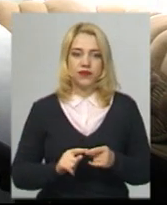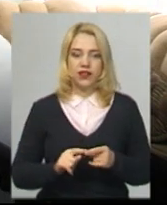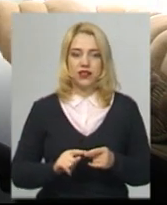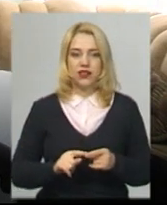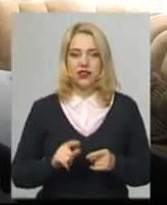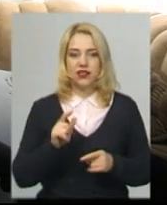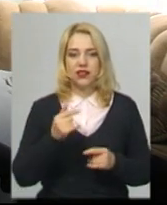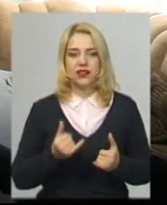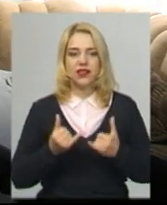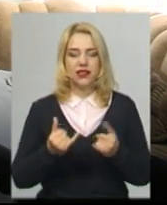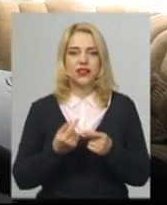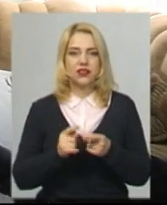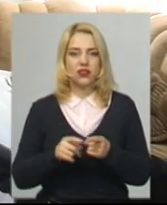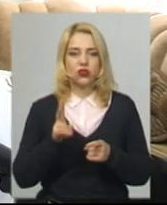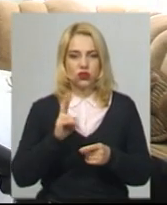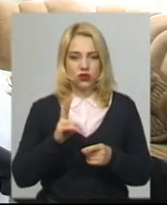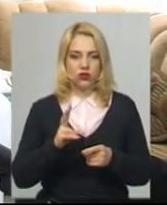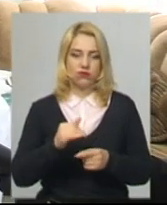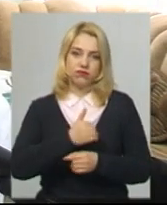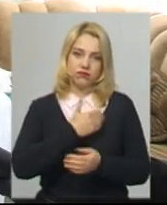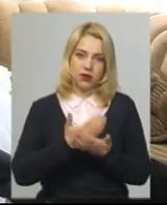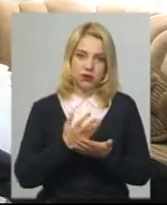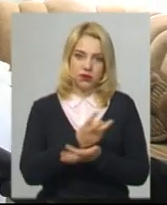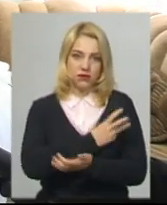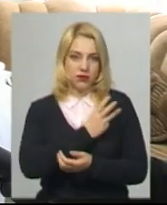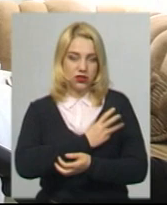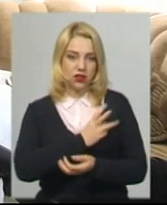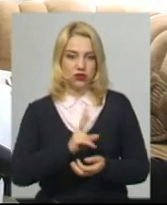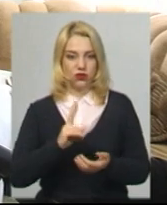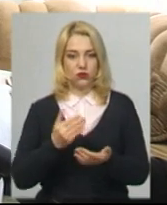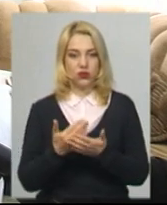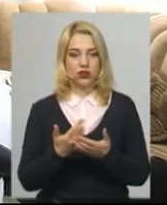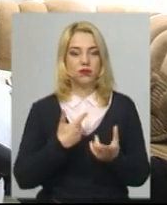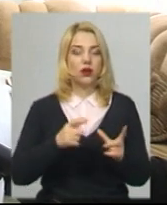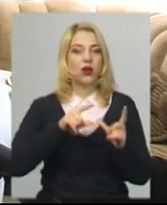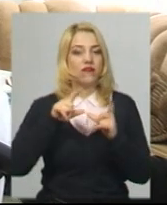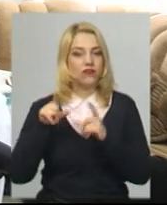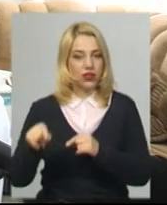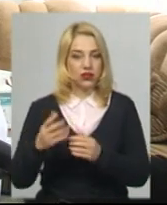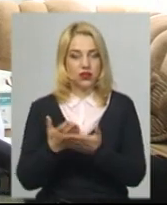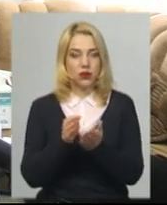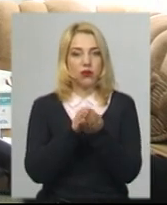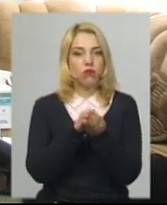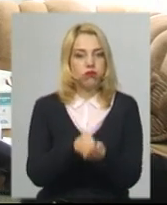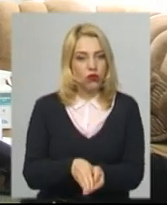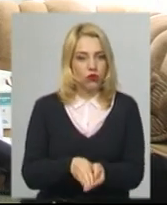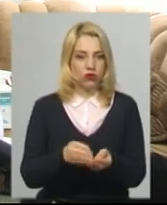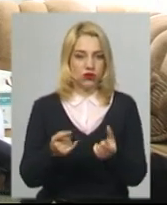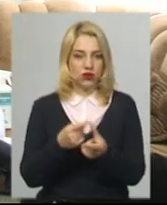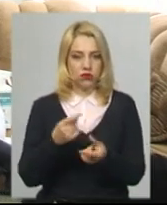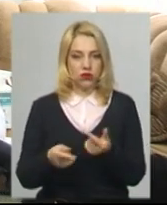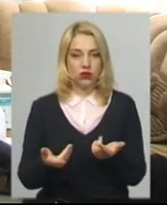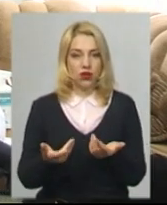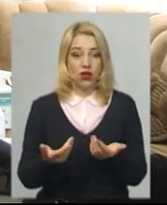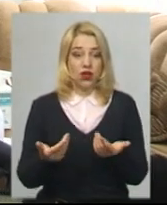які безпосередньо зголошуються, наприклад, якщо треба десь виїхати, якщо похорони якісь є, і